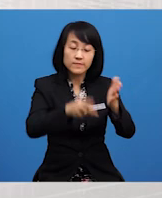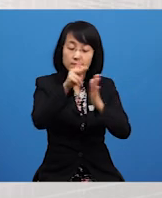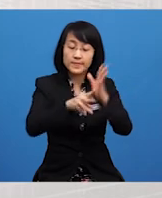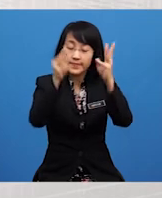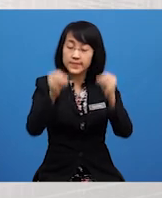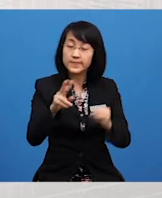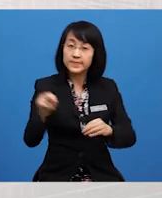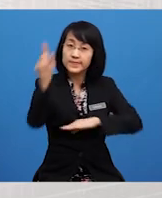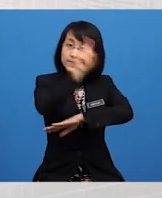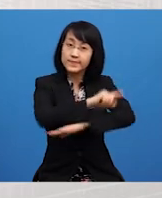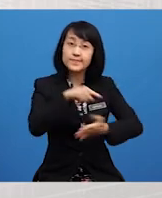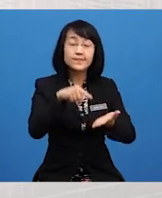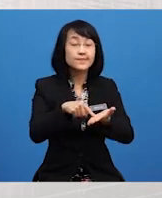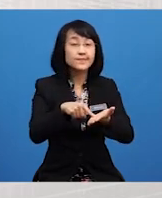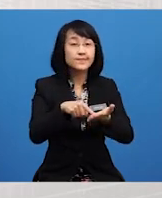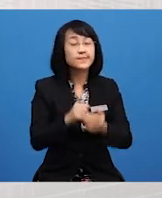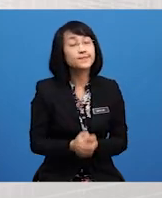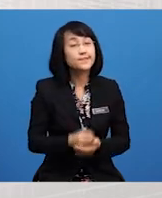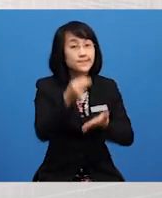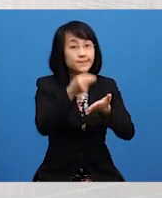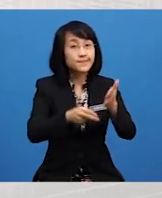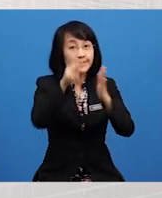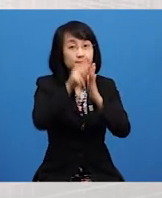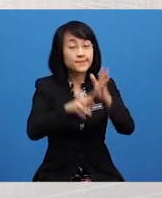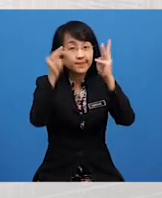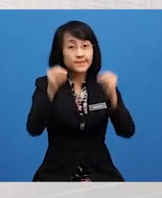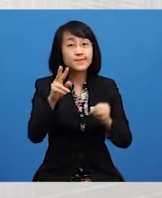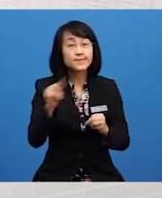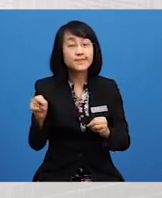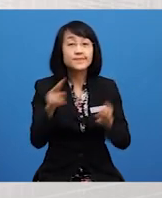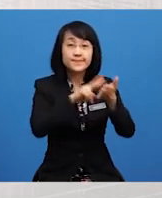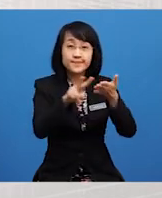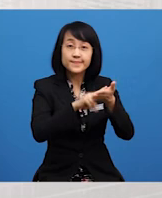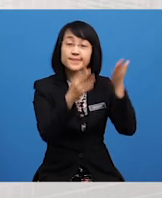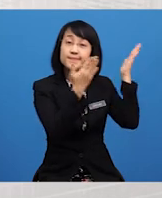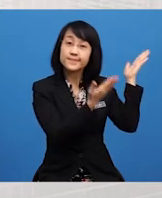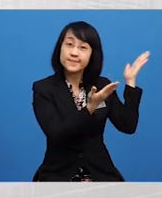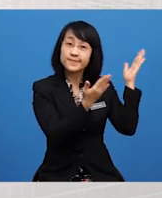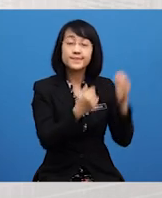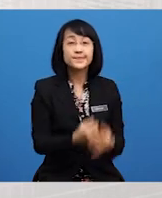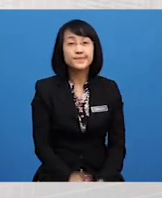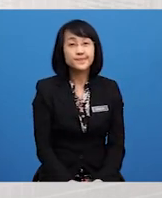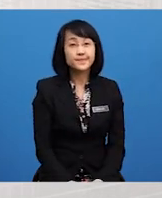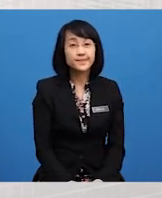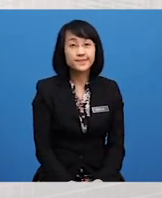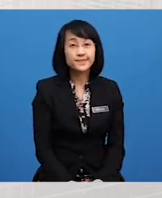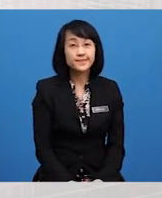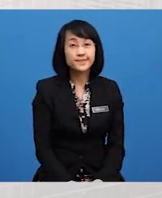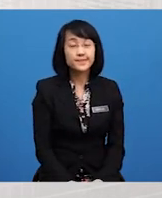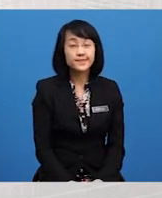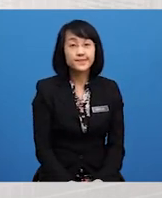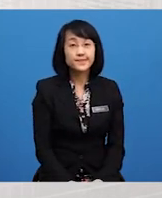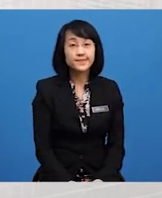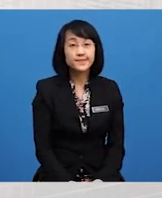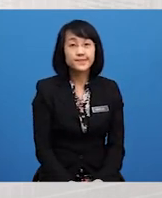Ini Ialah Nilai Kemanusiaan Ialah Nilai Yang Ada Pada Kita Terhadap Orang